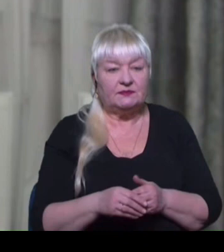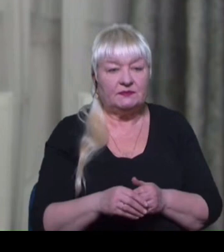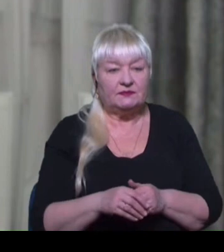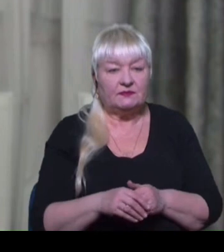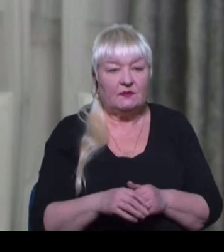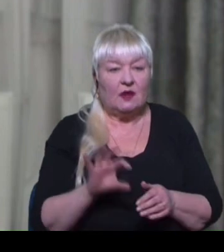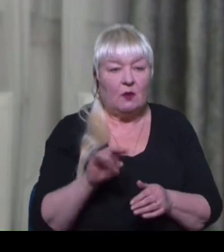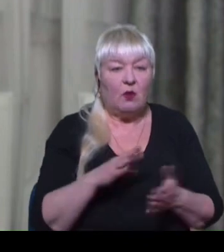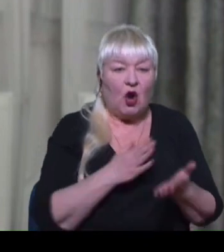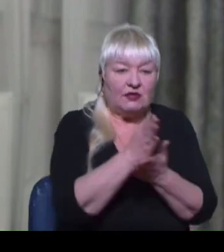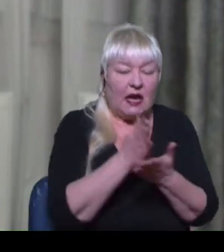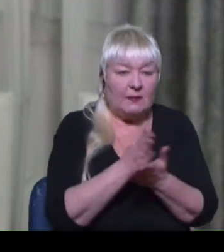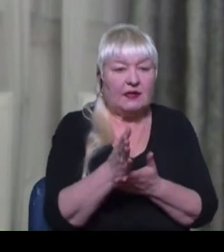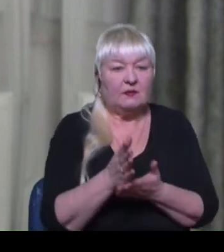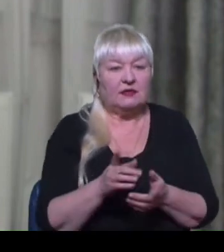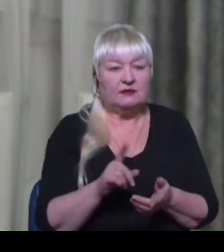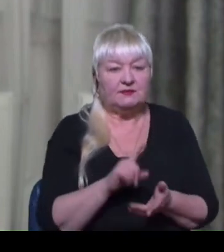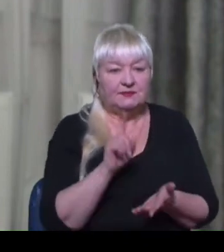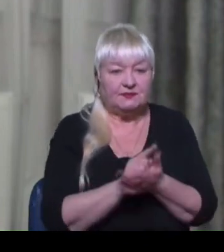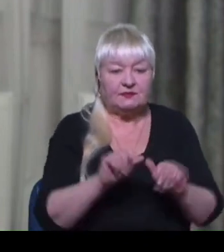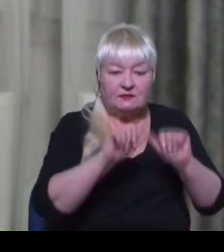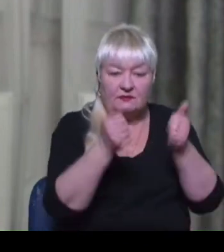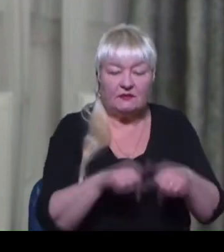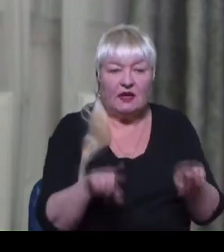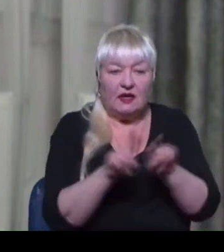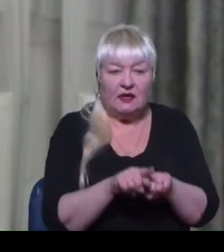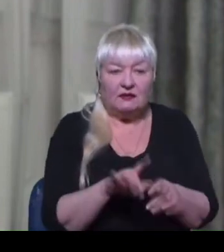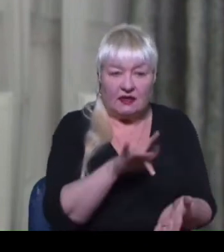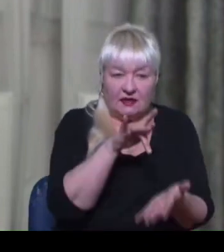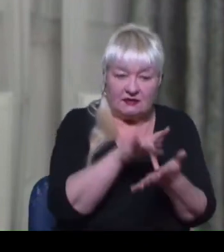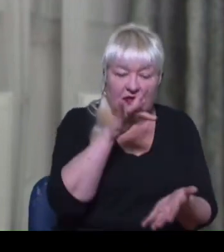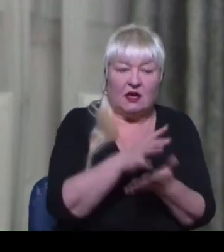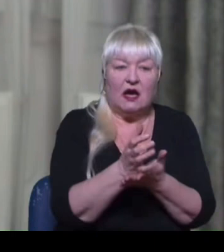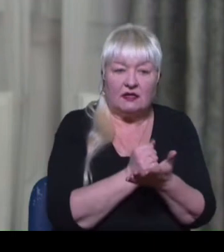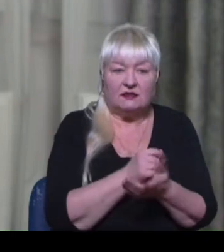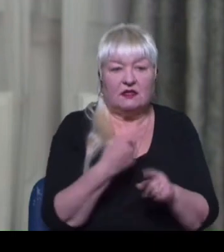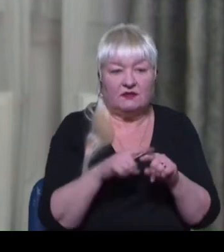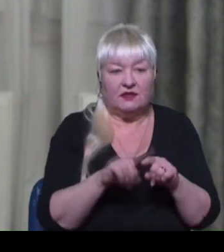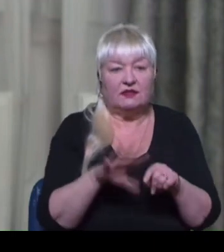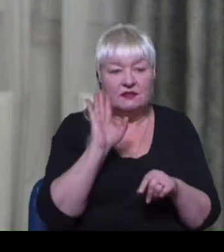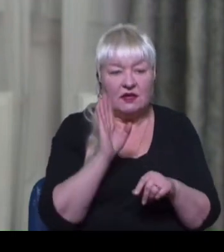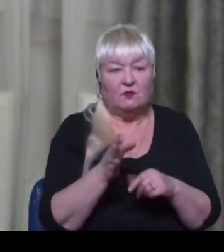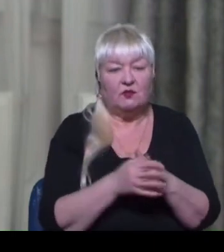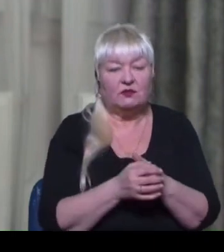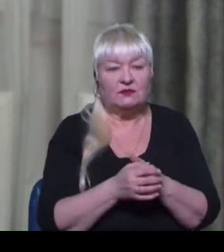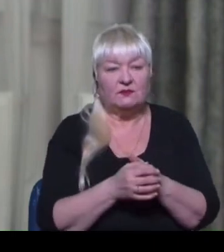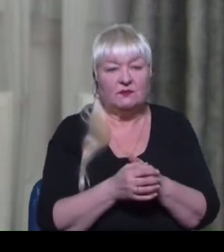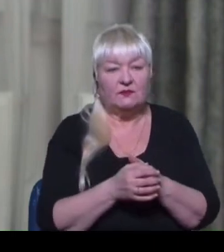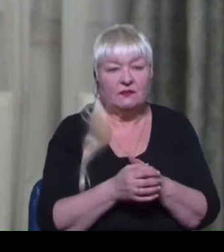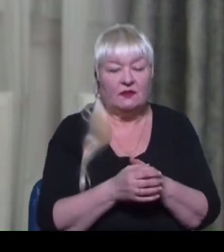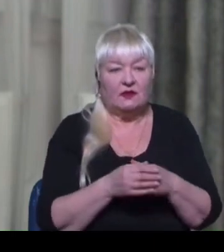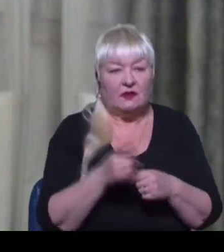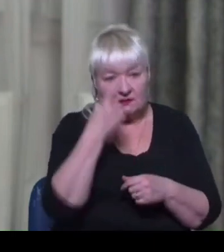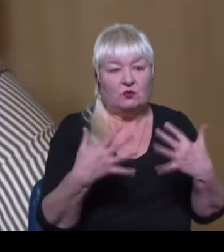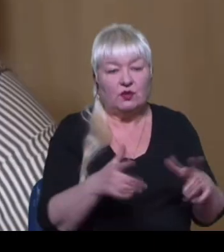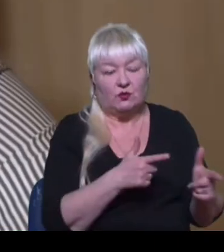по напрямкам мають сформувати тепер такий кадровий резерв. І саме це буде викладено недовзі у постанові Кабінету міністрів,